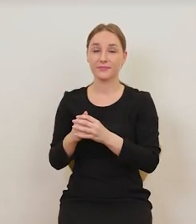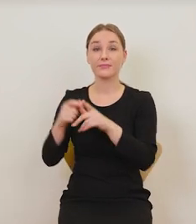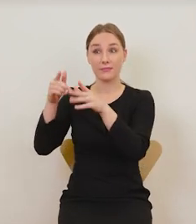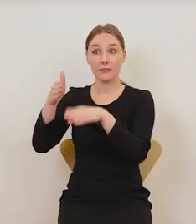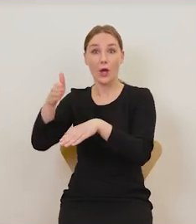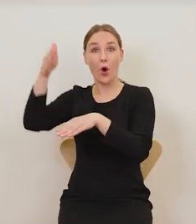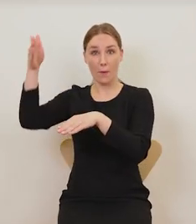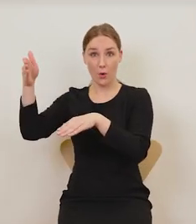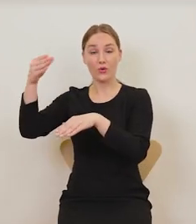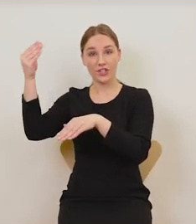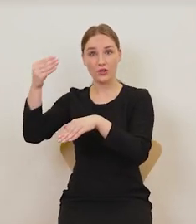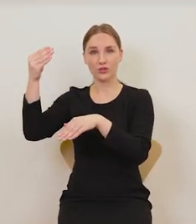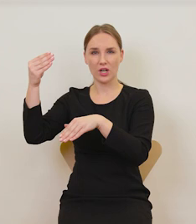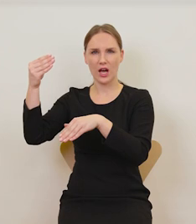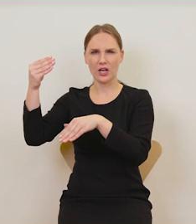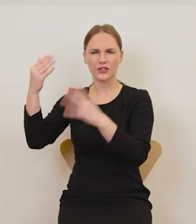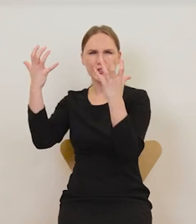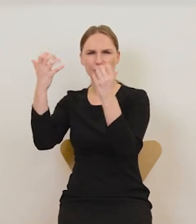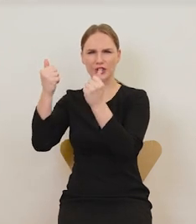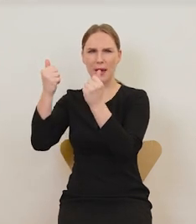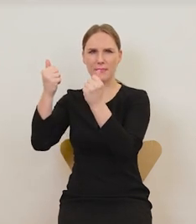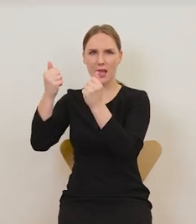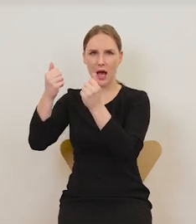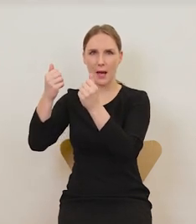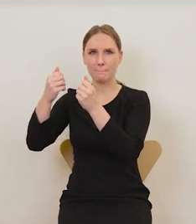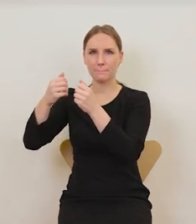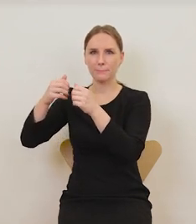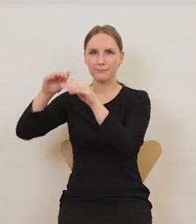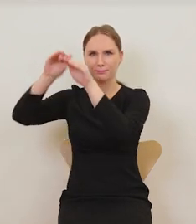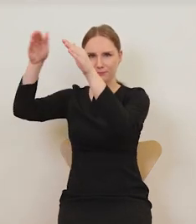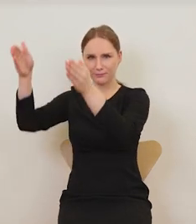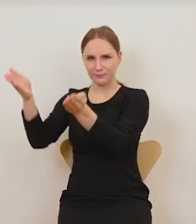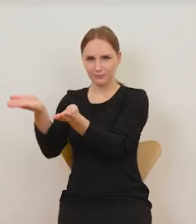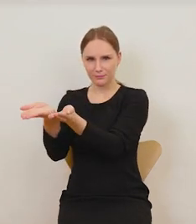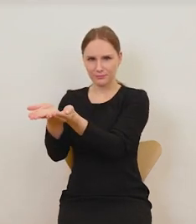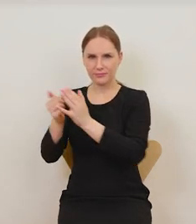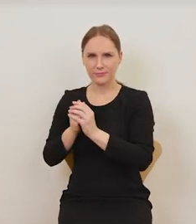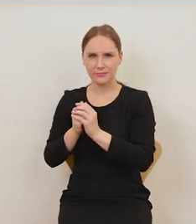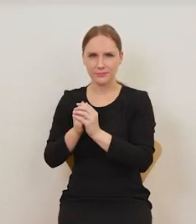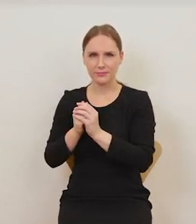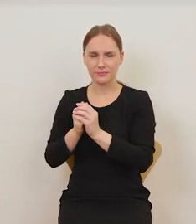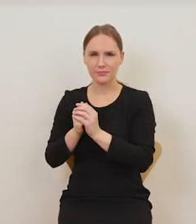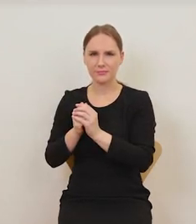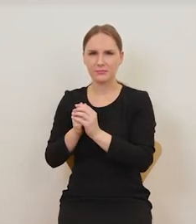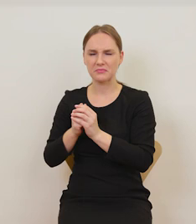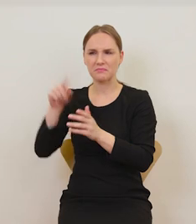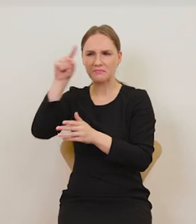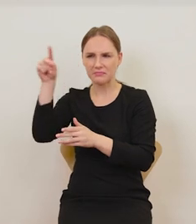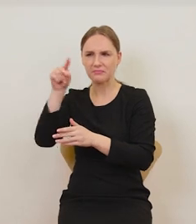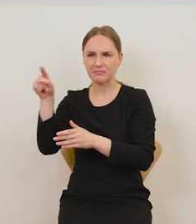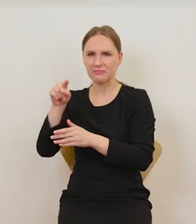Ale tam wisi coś jeszcze. Taka ciemna deseczka z namalowanymi czy nakreślonymi kreskami.